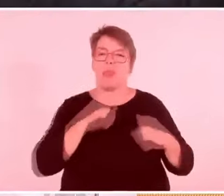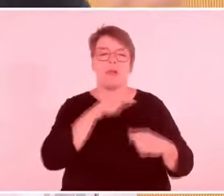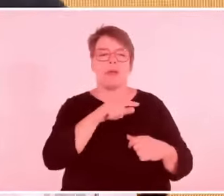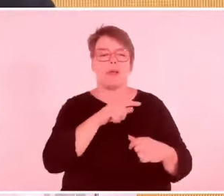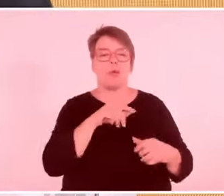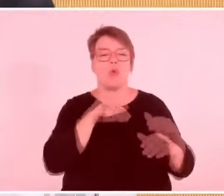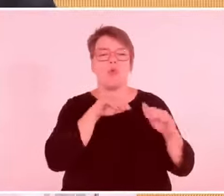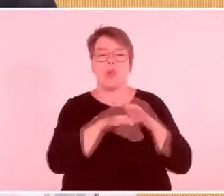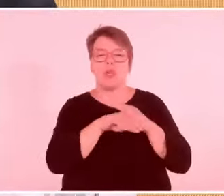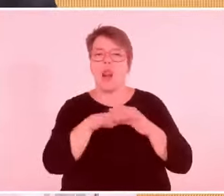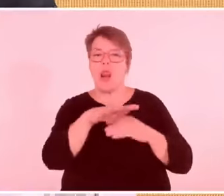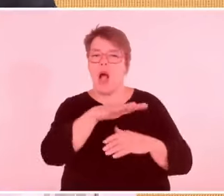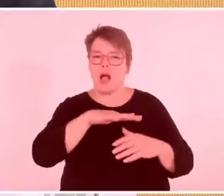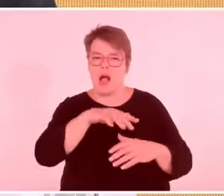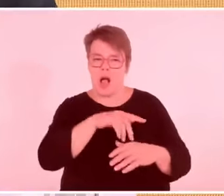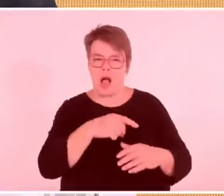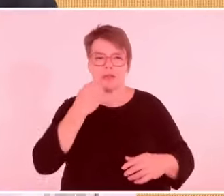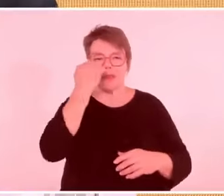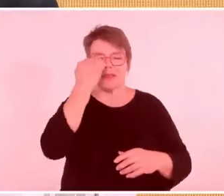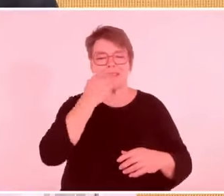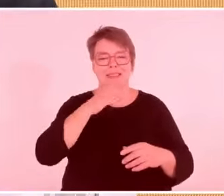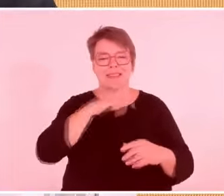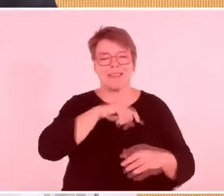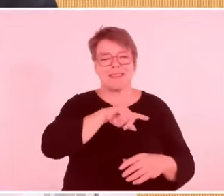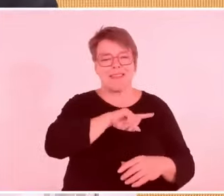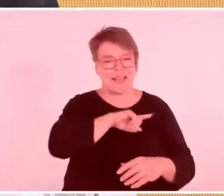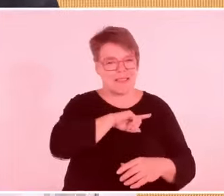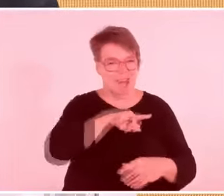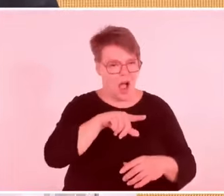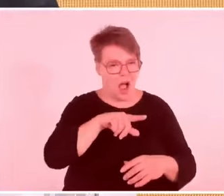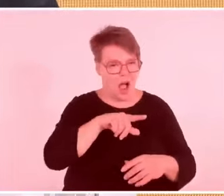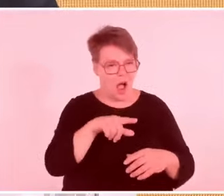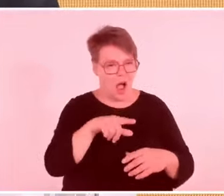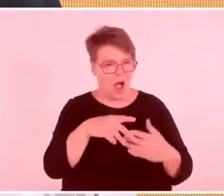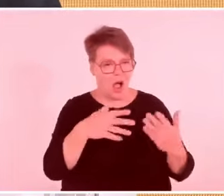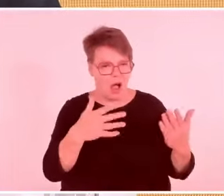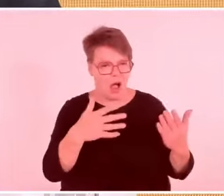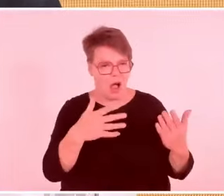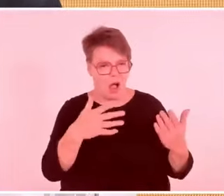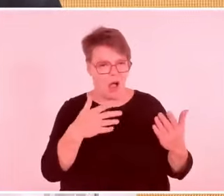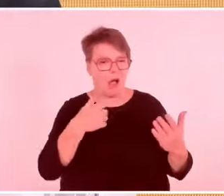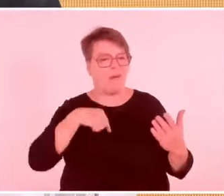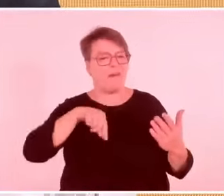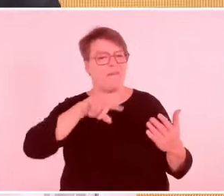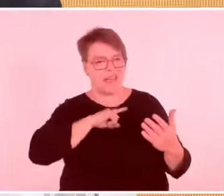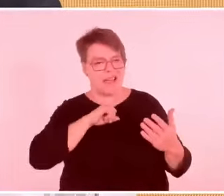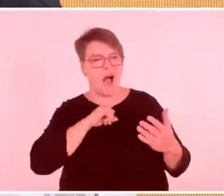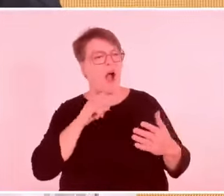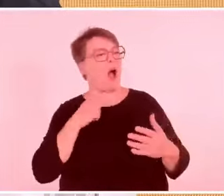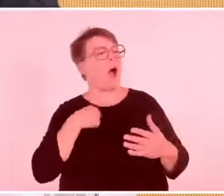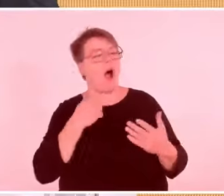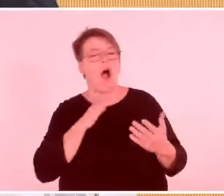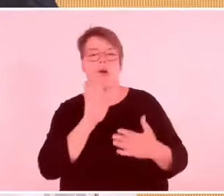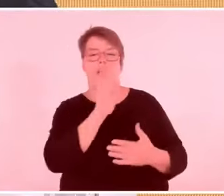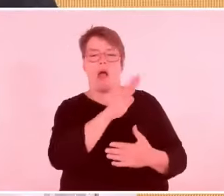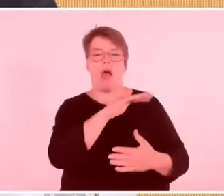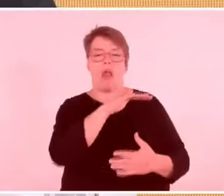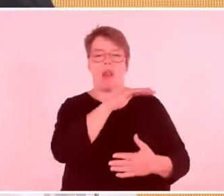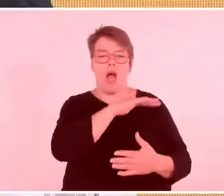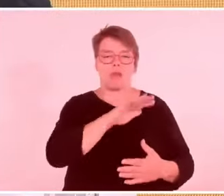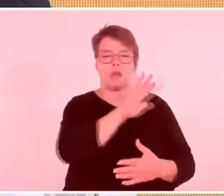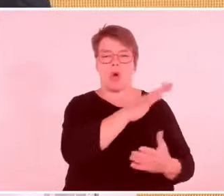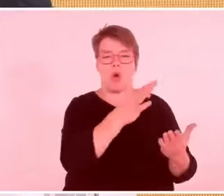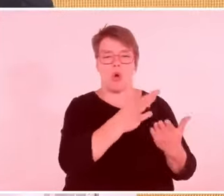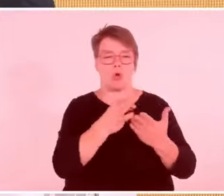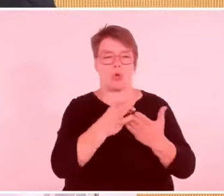vorstellen? Wie weit sind wir weg von dieser Situation, das nur vor wenigen Jahrzehnten passiert ist? Wo jetzt, damals